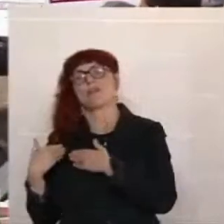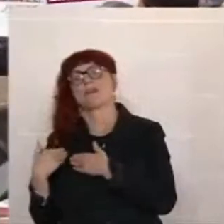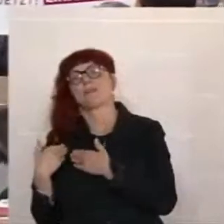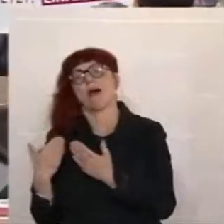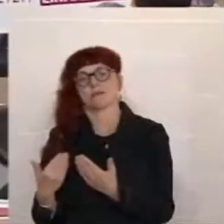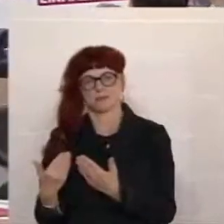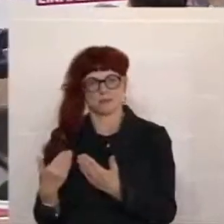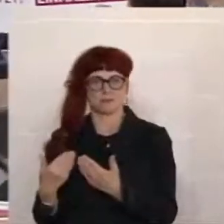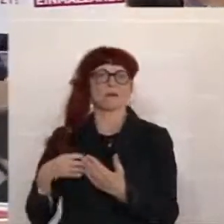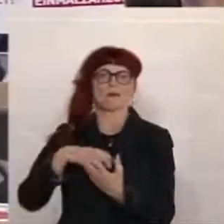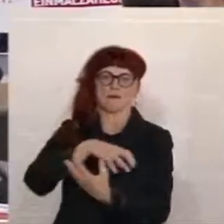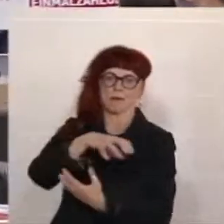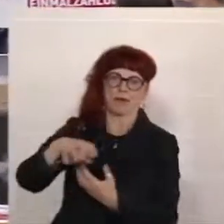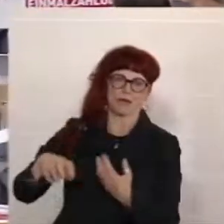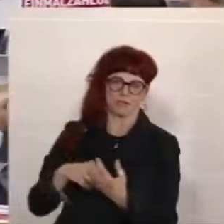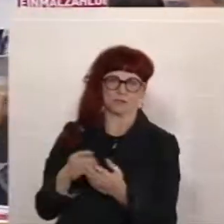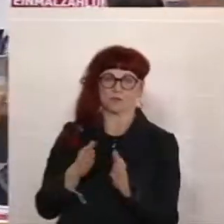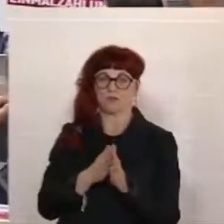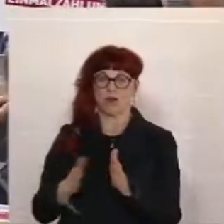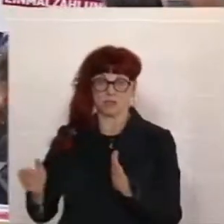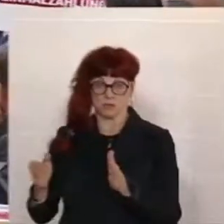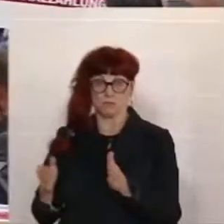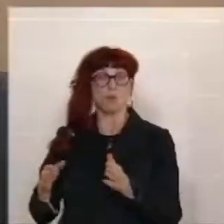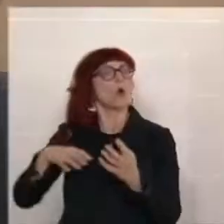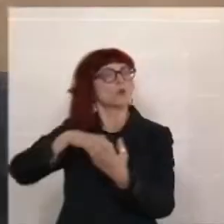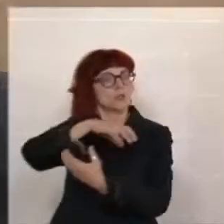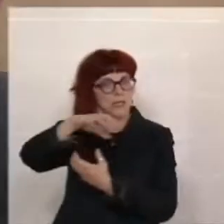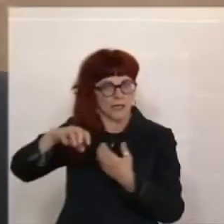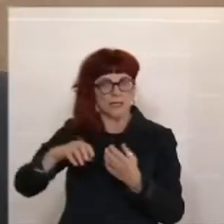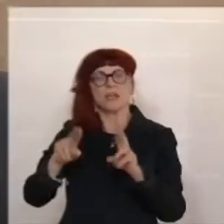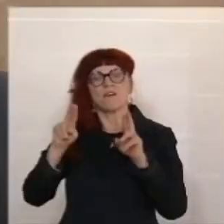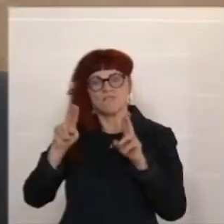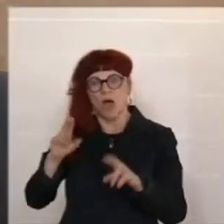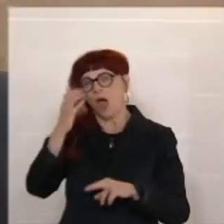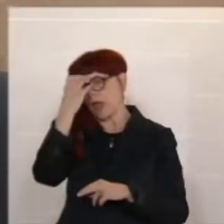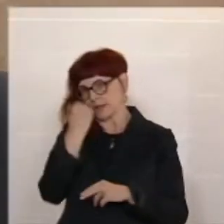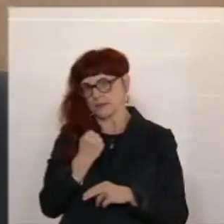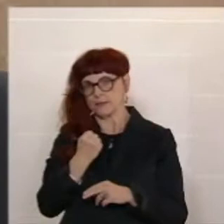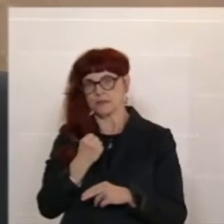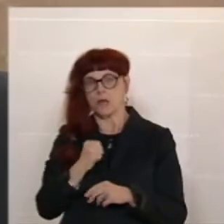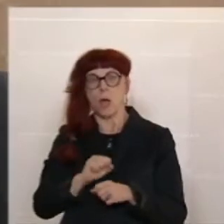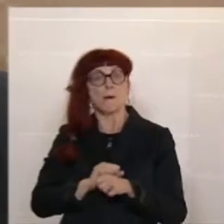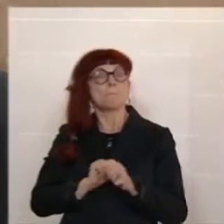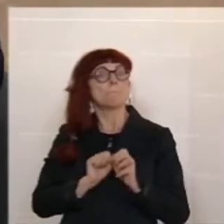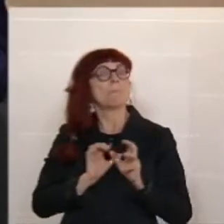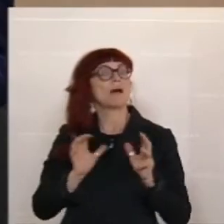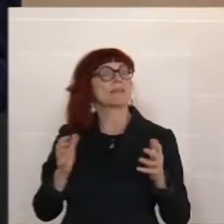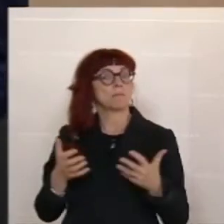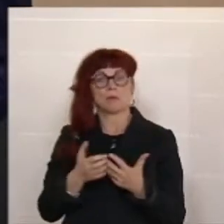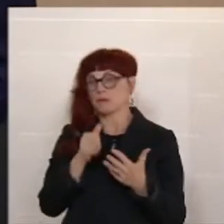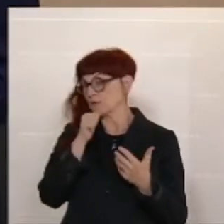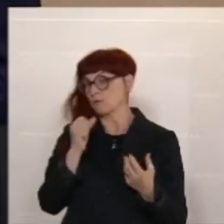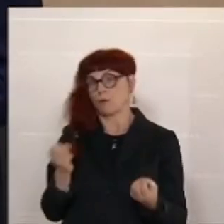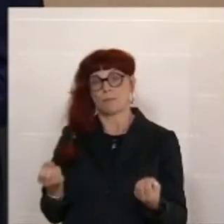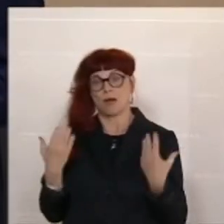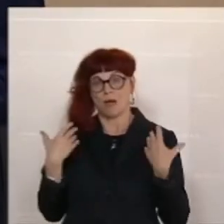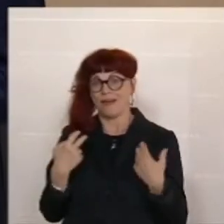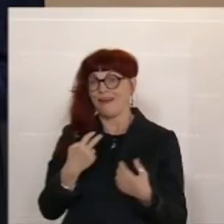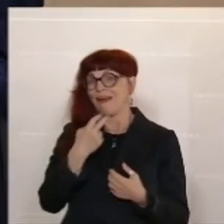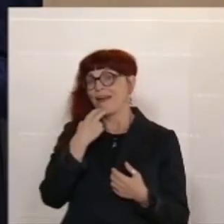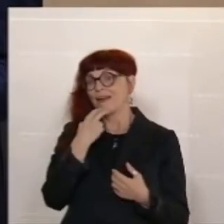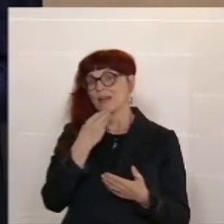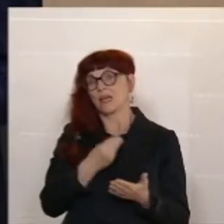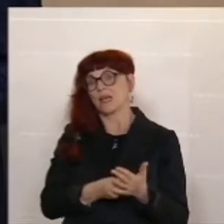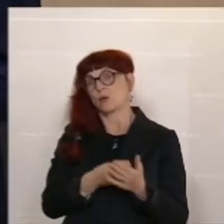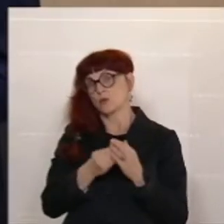Und die Krise ist tatsächlich ernsthaft. Die Pandemie ist nicht vorbei. Die Energiekosten hoch, die Teuerung, die